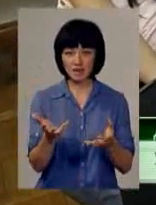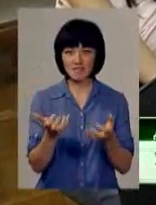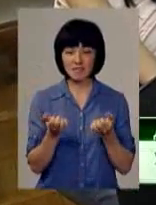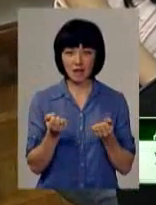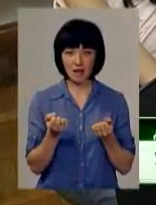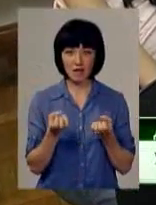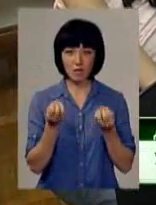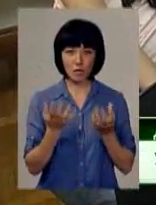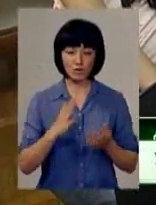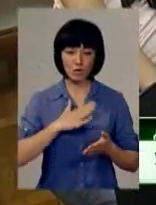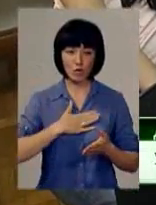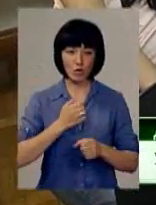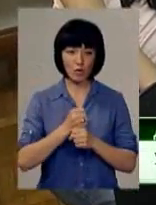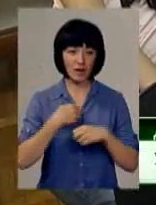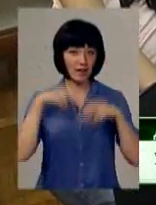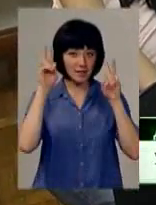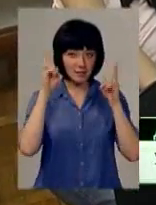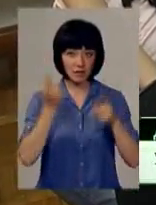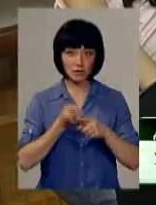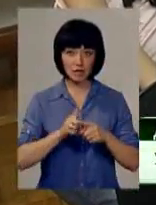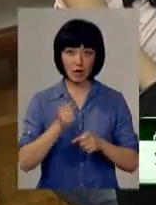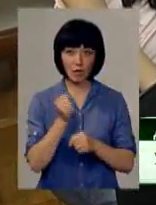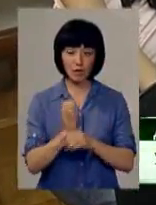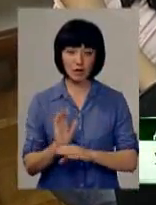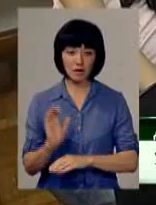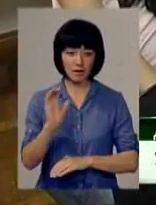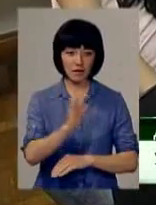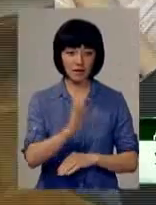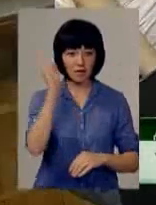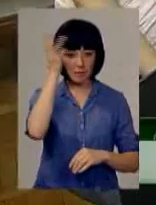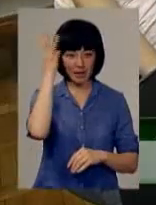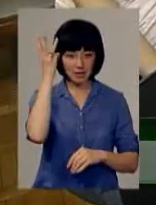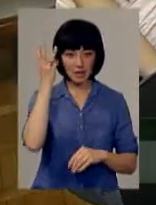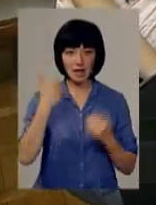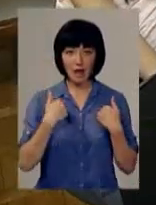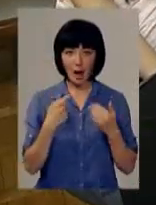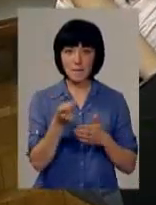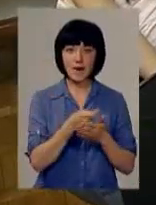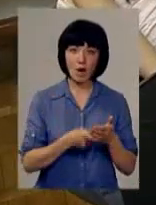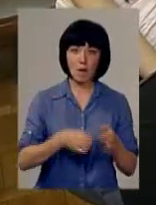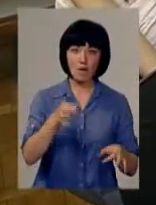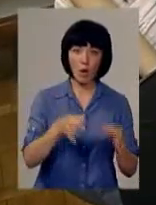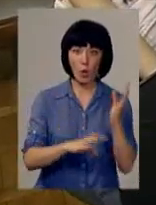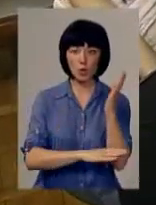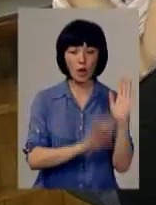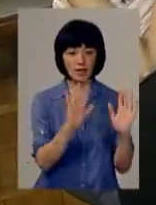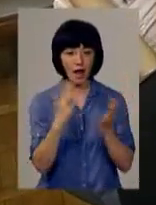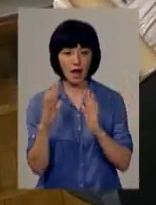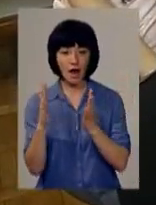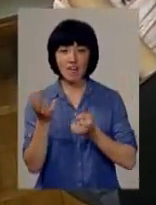роботу, але я не знала, що ця робота йде в Хмельницьку. Я малюю природу, дерева,